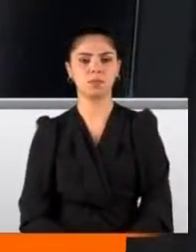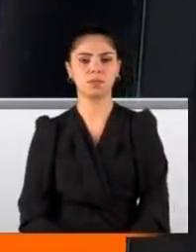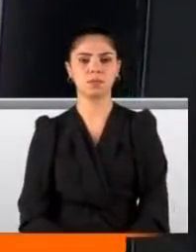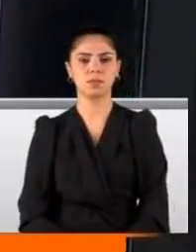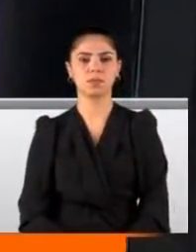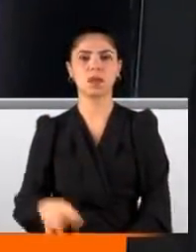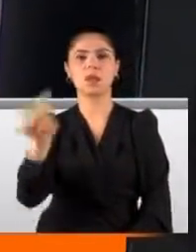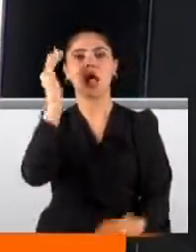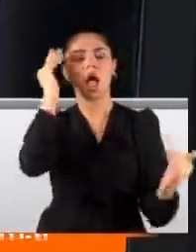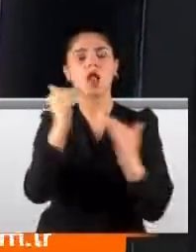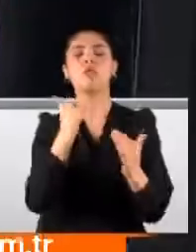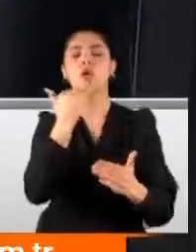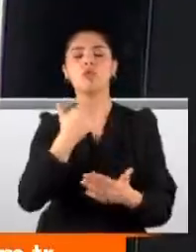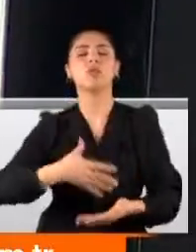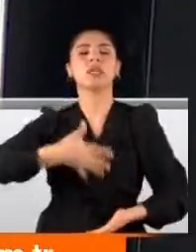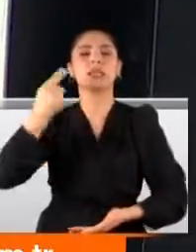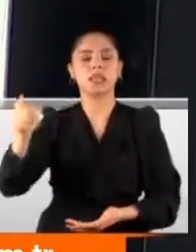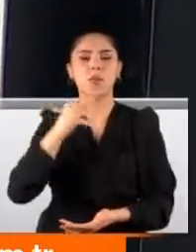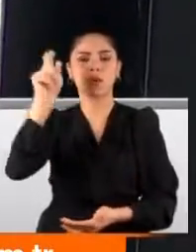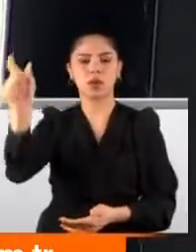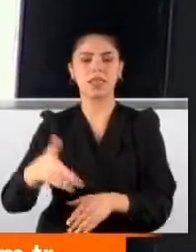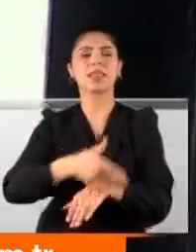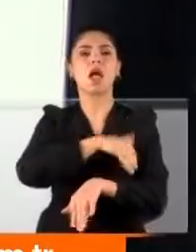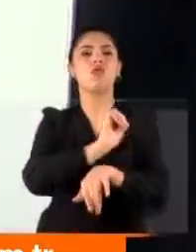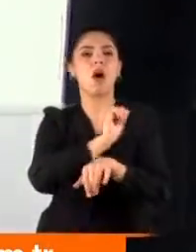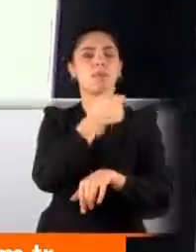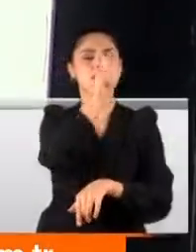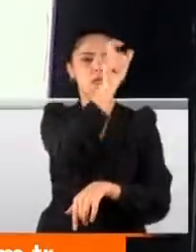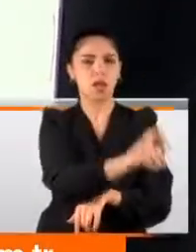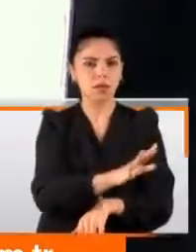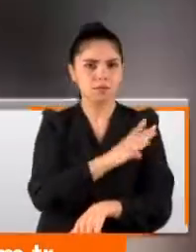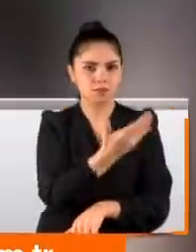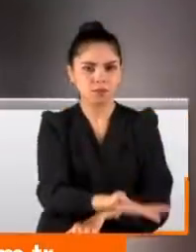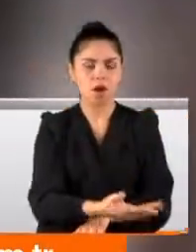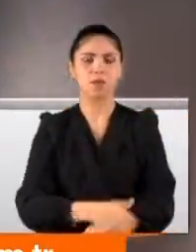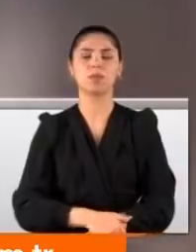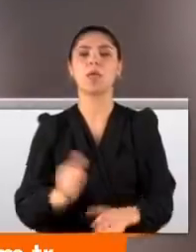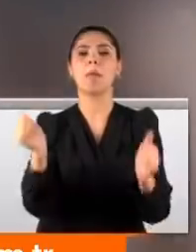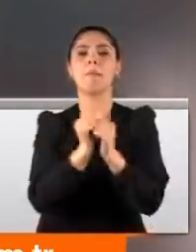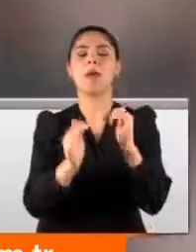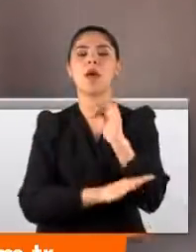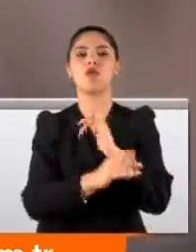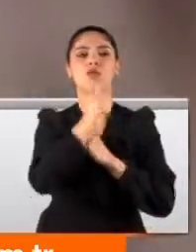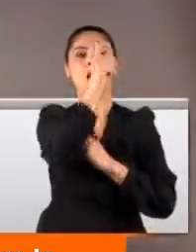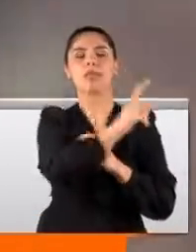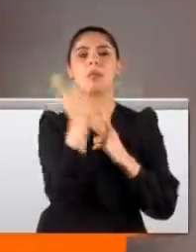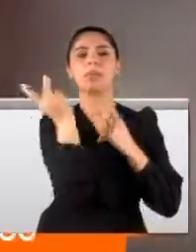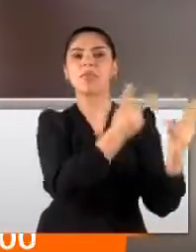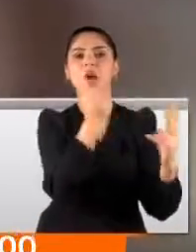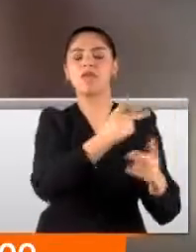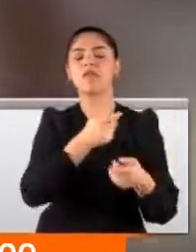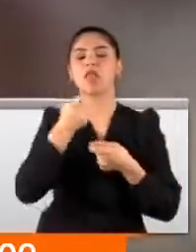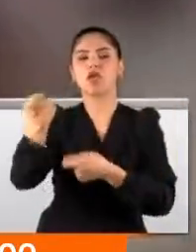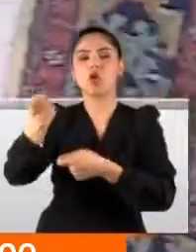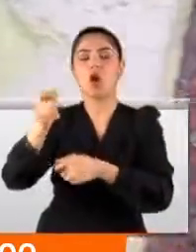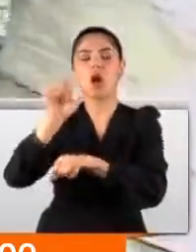Zaten istemiyordu. Zaten daha evvel cezaevine girmişti. Aynı şey şiddetten. Birlikte yaşadığı adam tarafından silahla